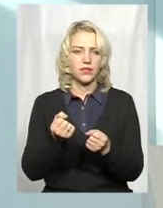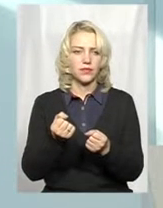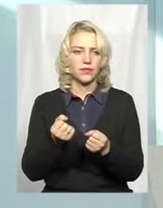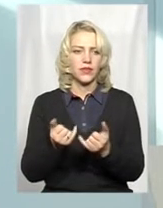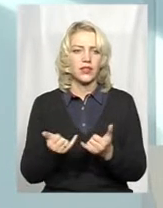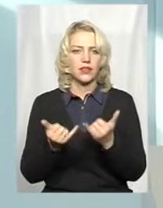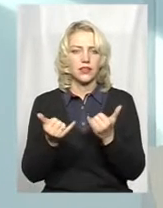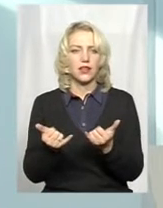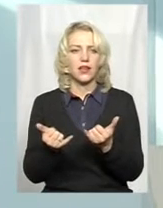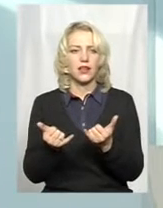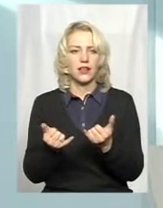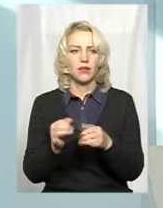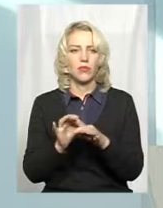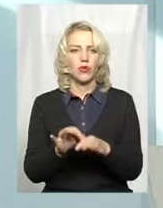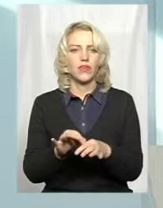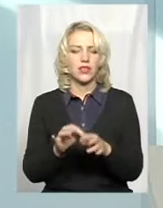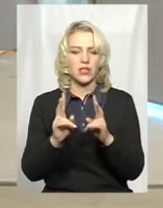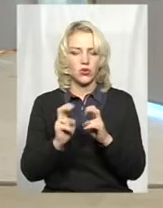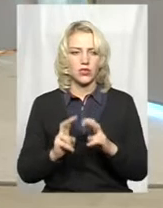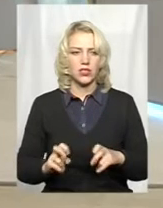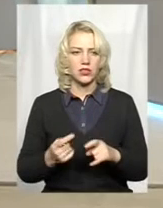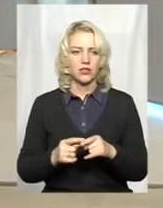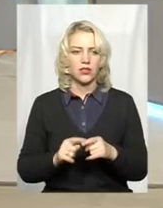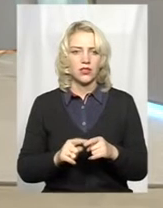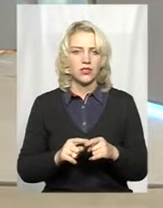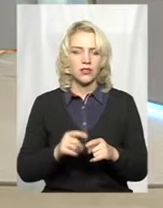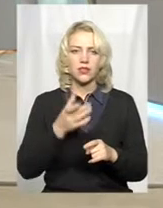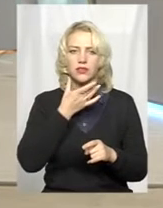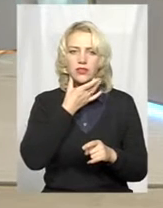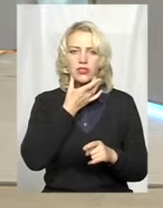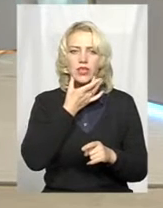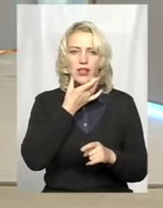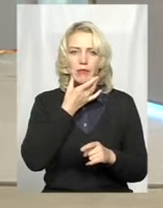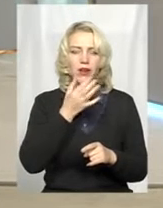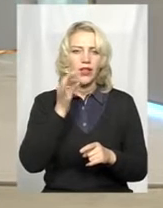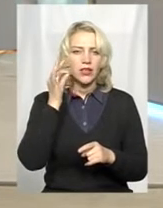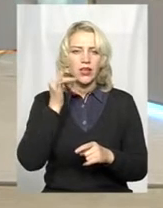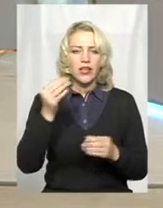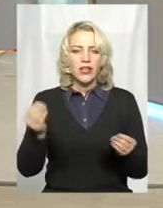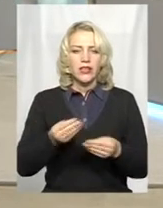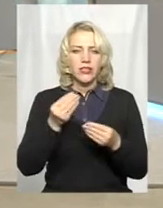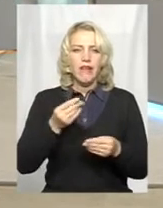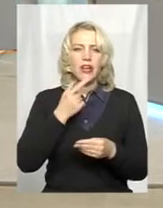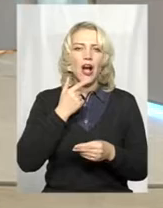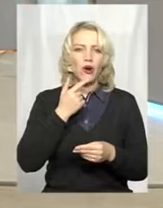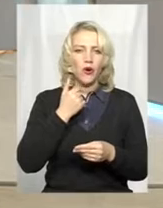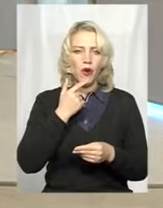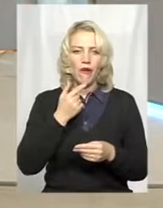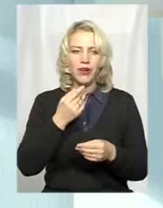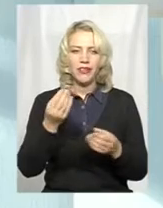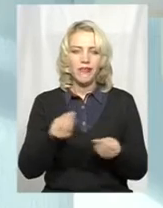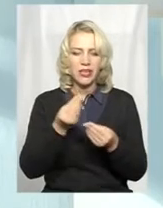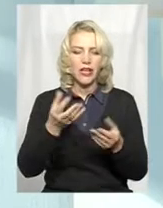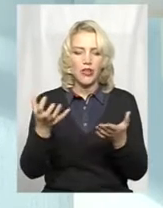проведення дослідження, це нижня щелепа лисиці і свіжа кровь, свіжа